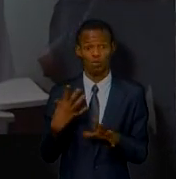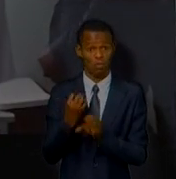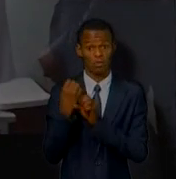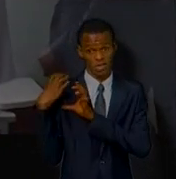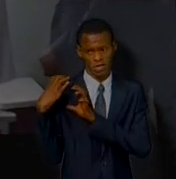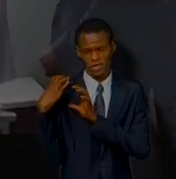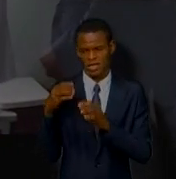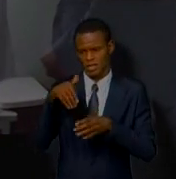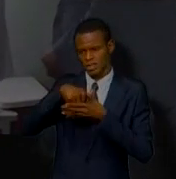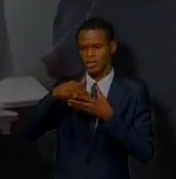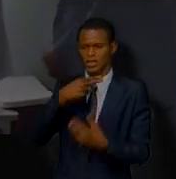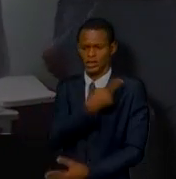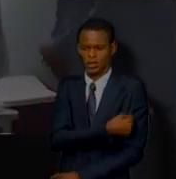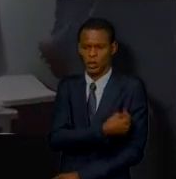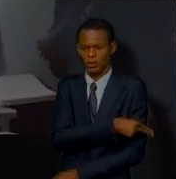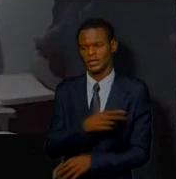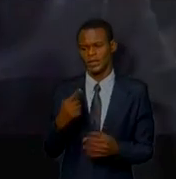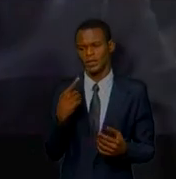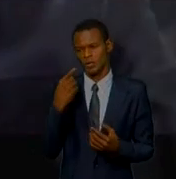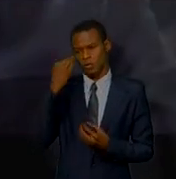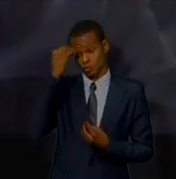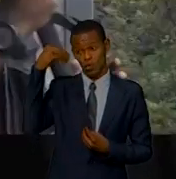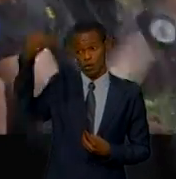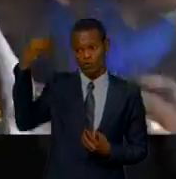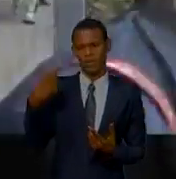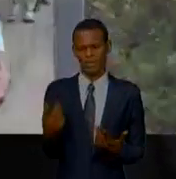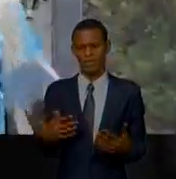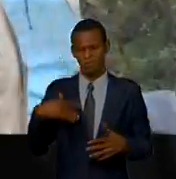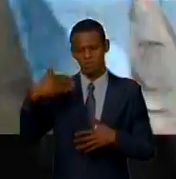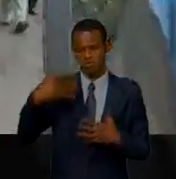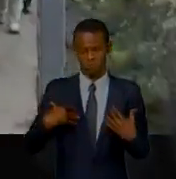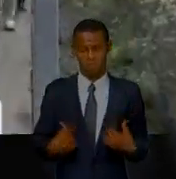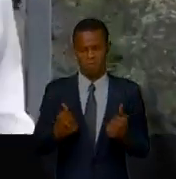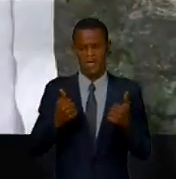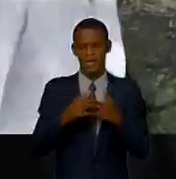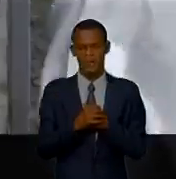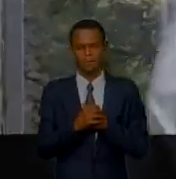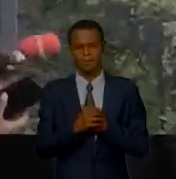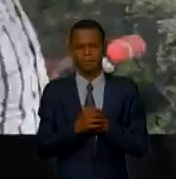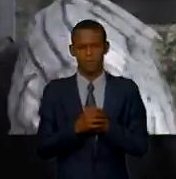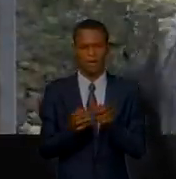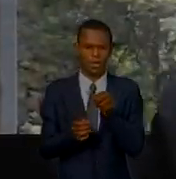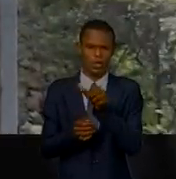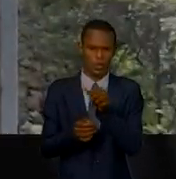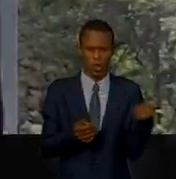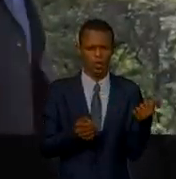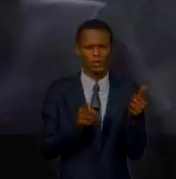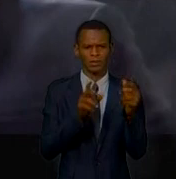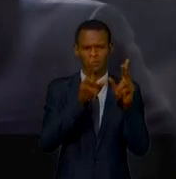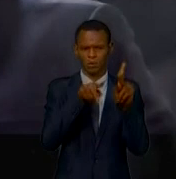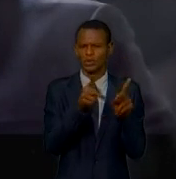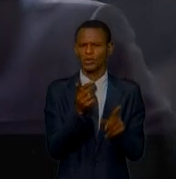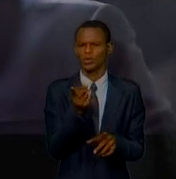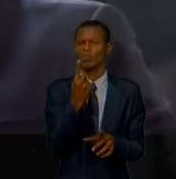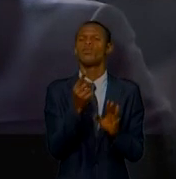Et l'Africa, nous espérons que le Baudier pourra les aider pour s'en sortir. On a eu des décès le soir. 21 personnes décédées de l'accident. Le